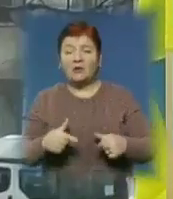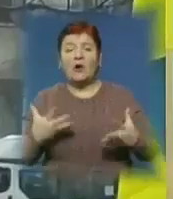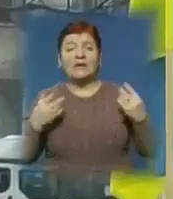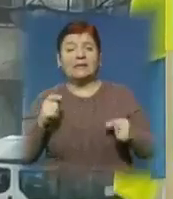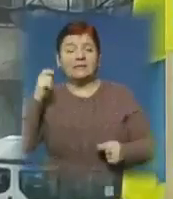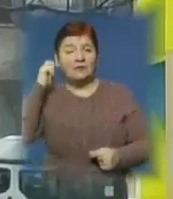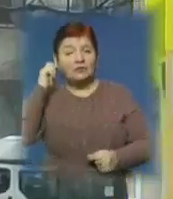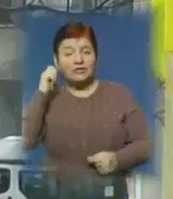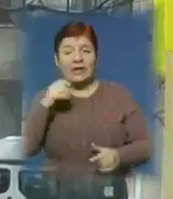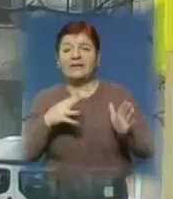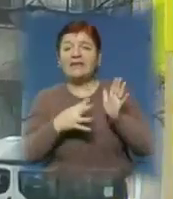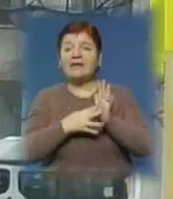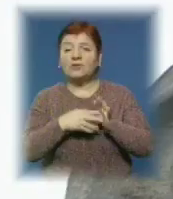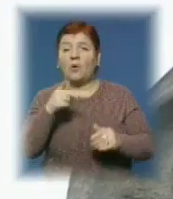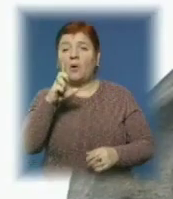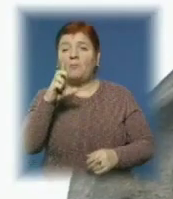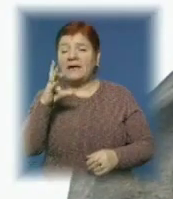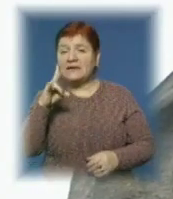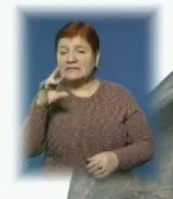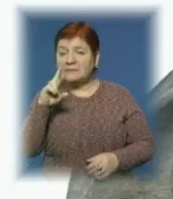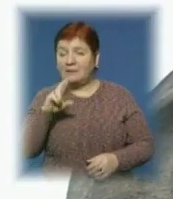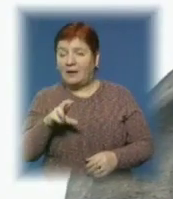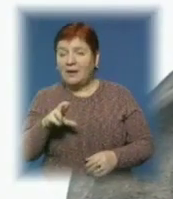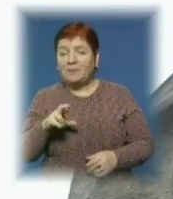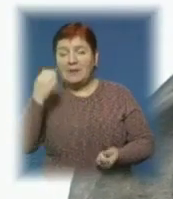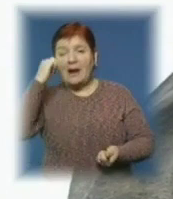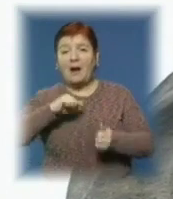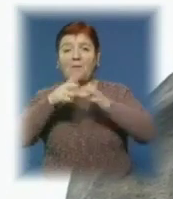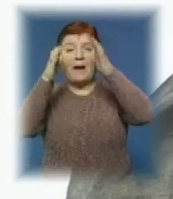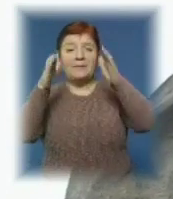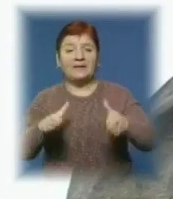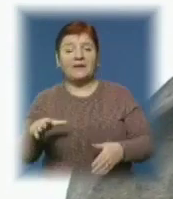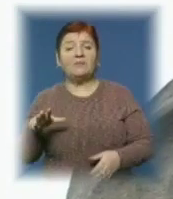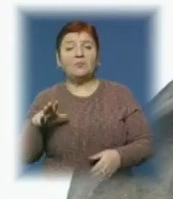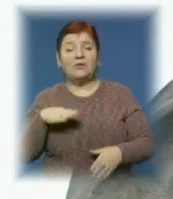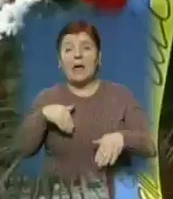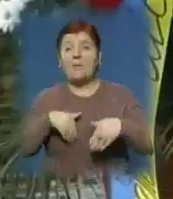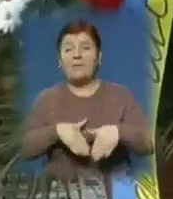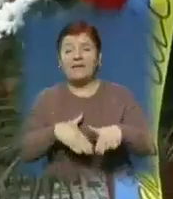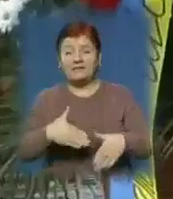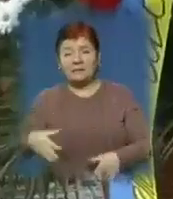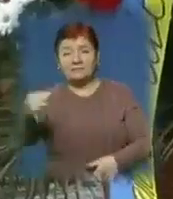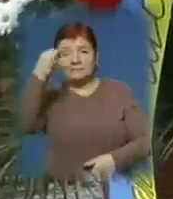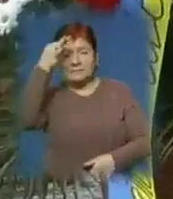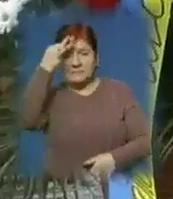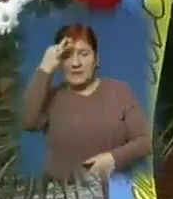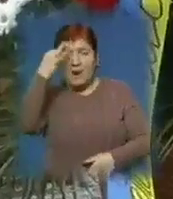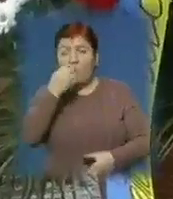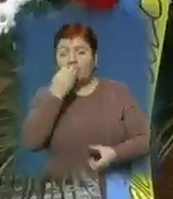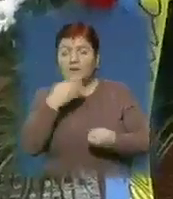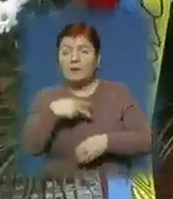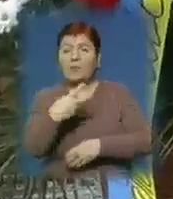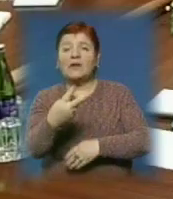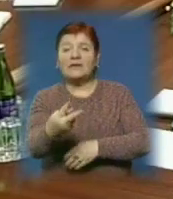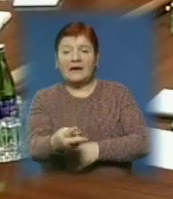поета, а саме 9 березня, в Ужгороді біля пам'ятника Шевченка на площі Народні відбудеться мітинг-реквієм з покладанням квітів. У рамках